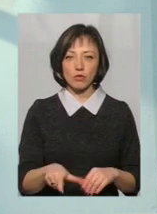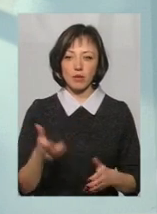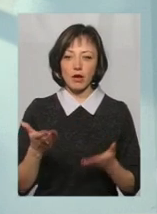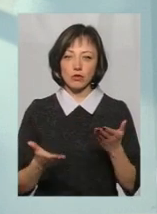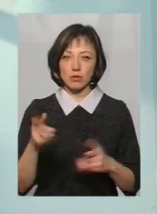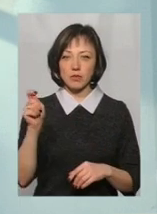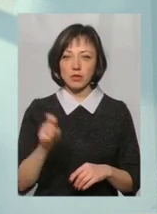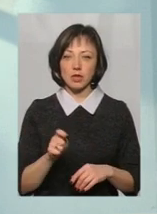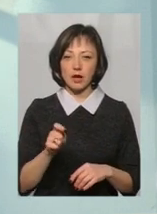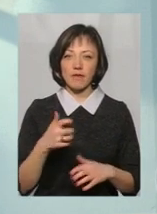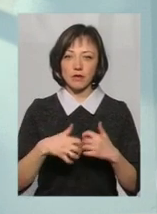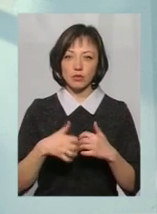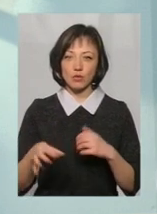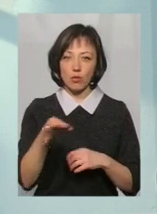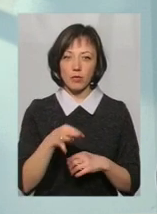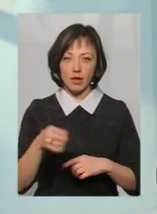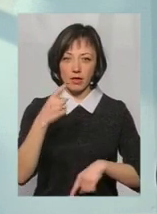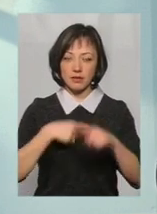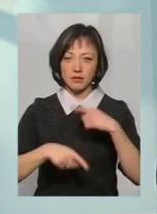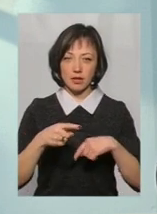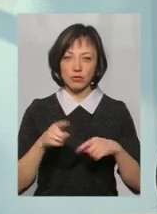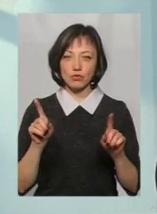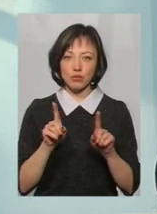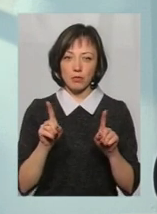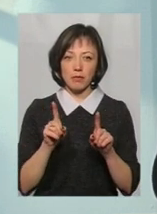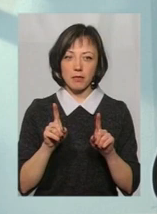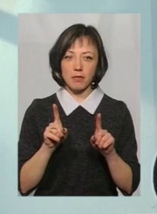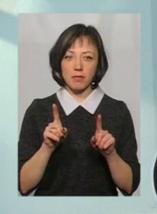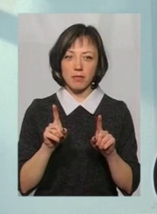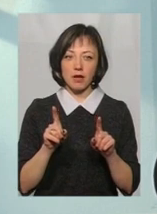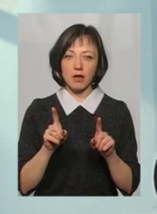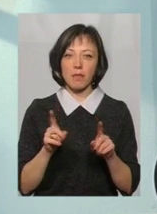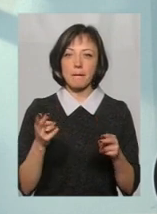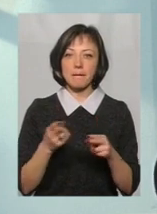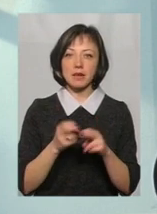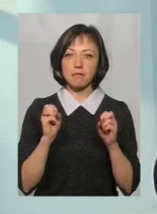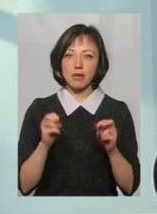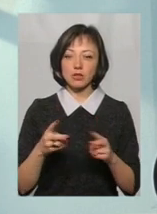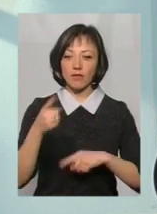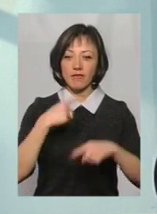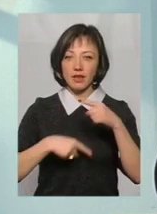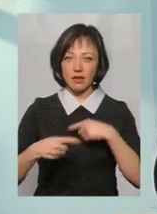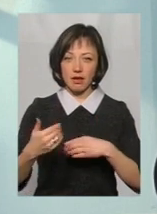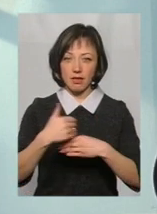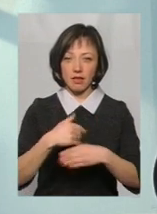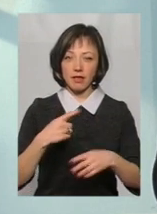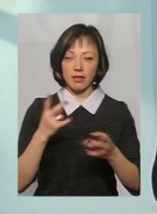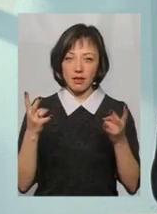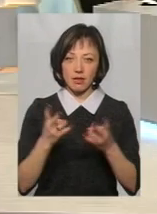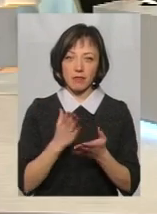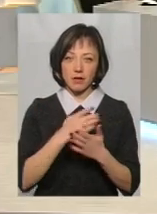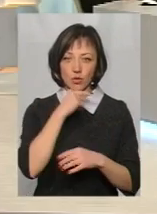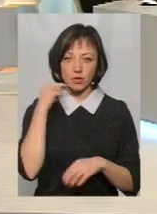вона приїжджає там десь в Херсонську область, потім їде назад, для того, щоб їй безпечно в'їхати назад, їй потрібно мати